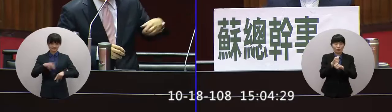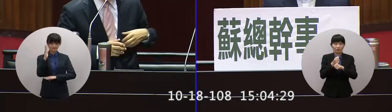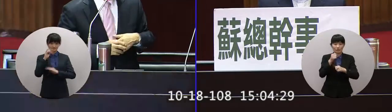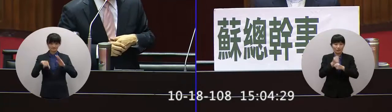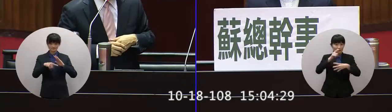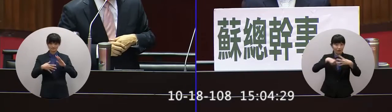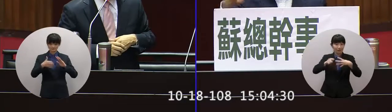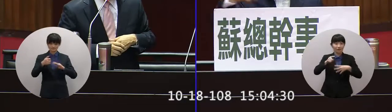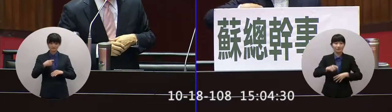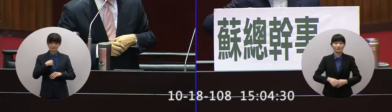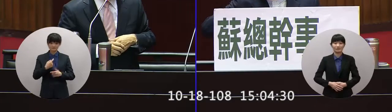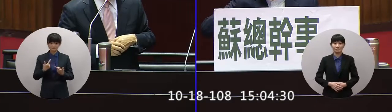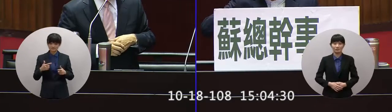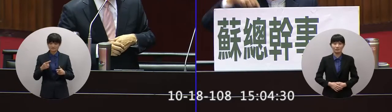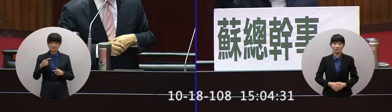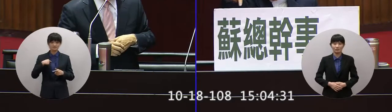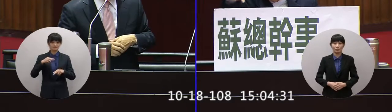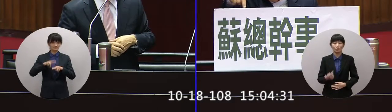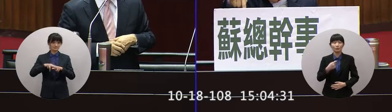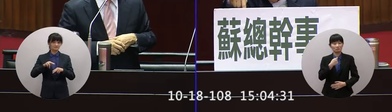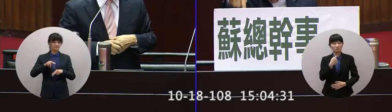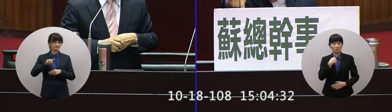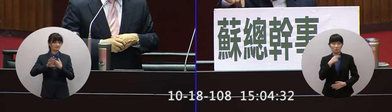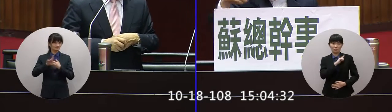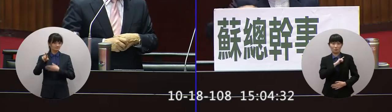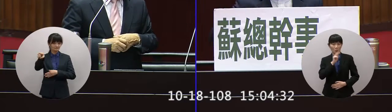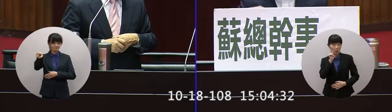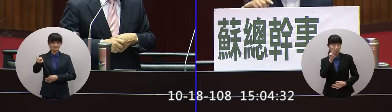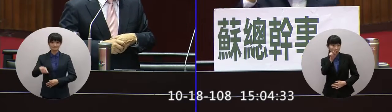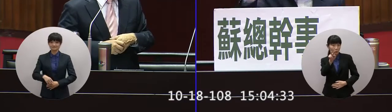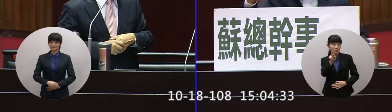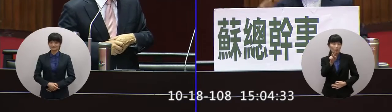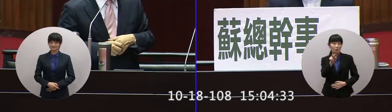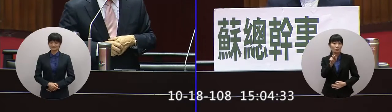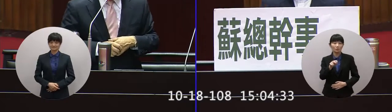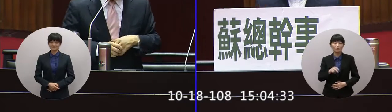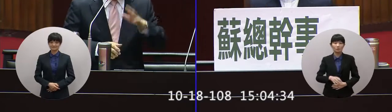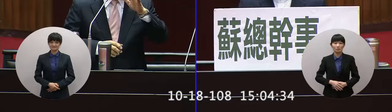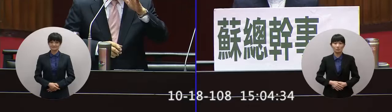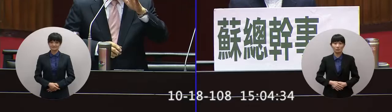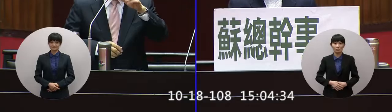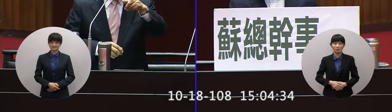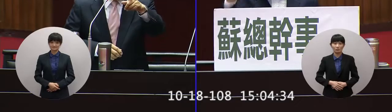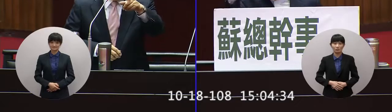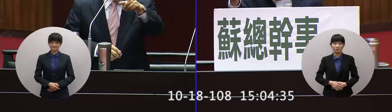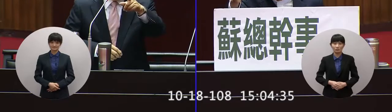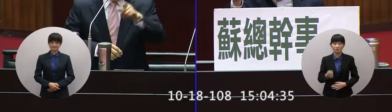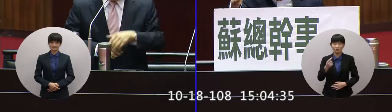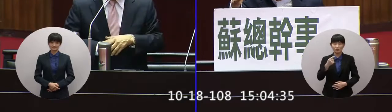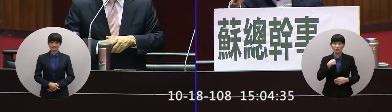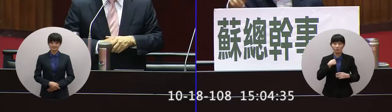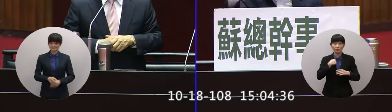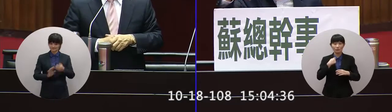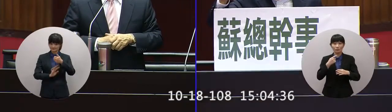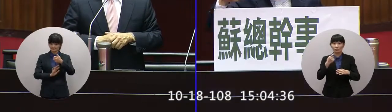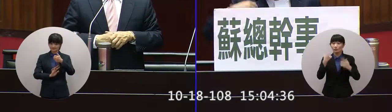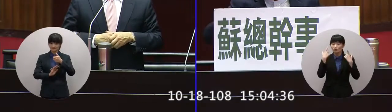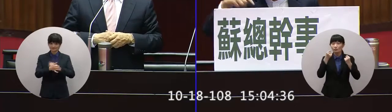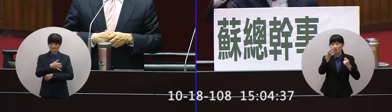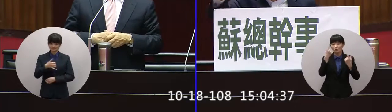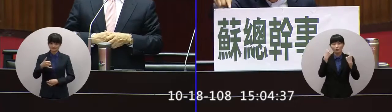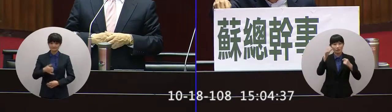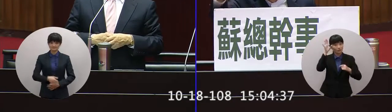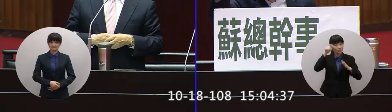我就來找那沒有啦我叫我心目中啦是這樣啦目中是這樣啦我叫你委員可是